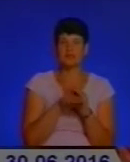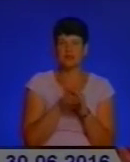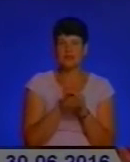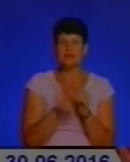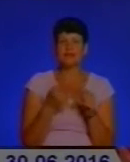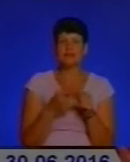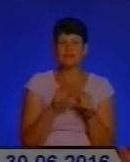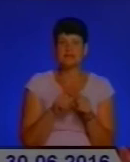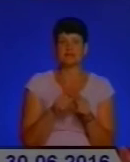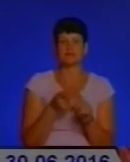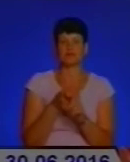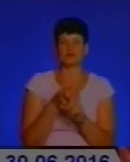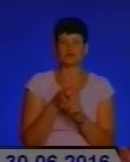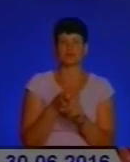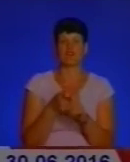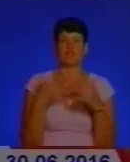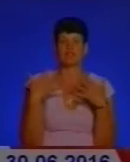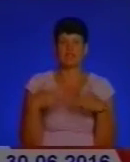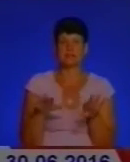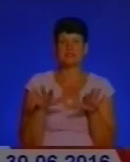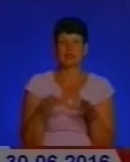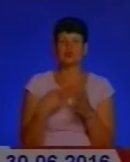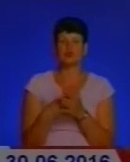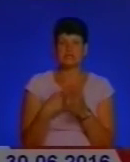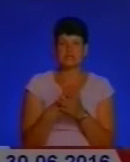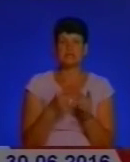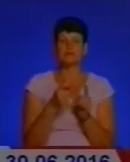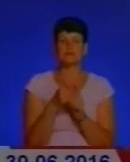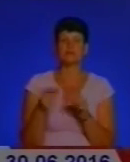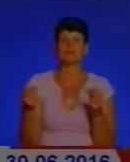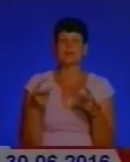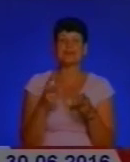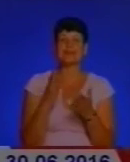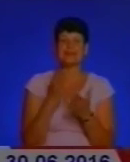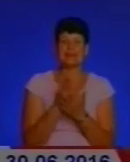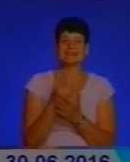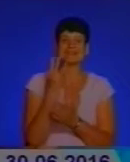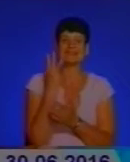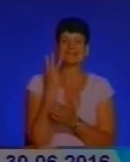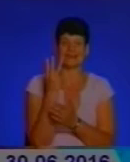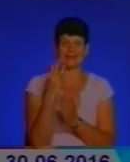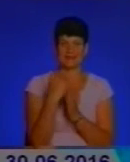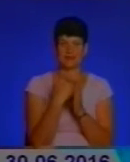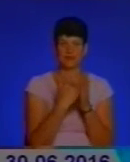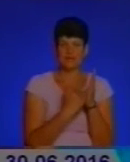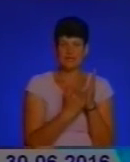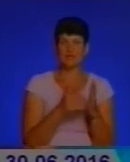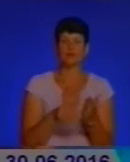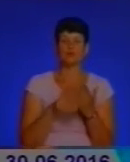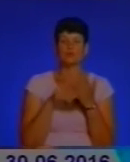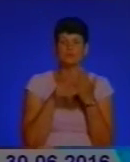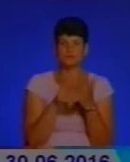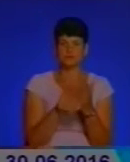значних фінансових втрат місцевими бюджетами. За словами фахівців, є три невід'ємних складових, які сприятимуть наповненню